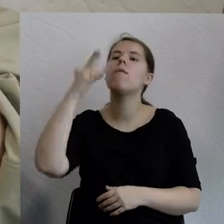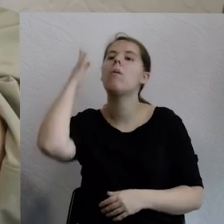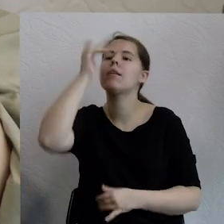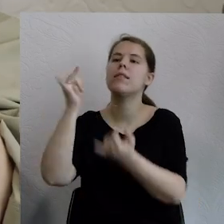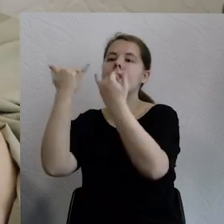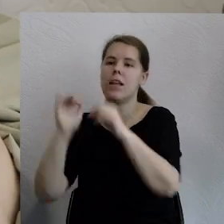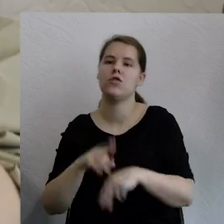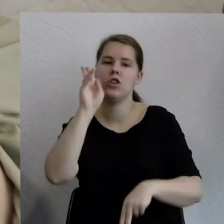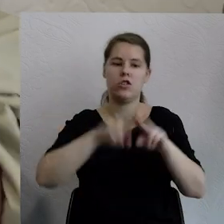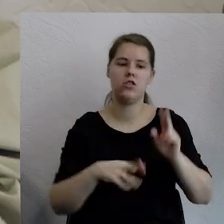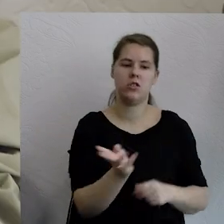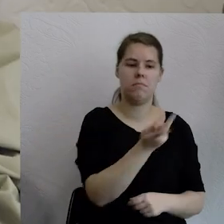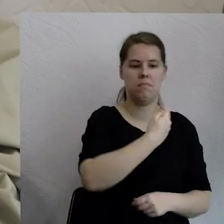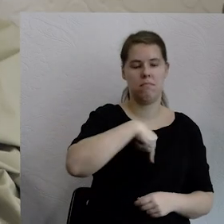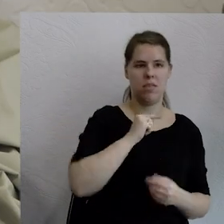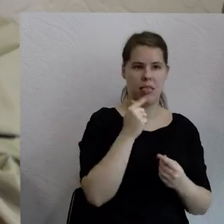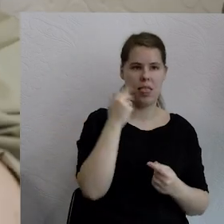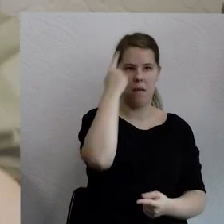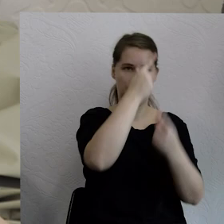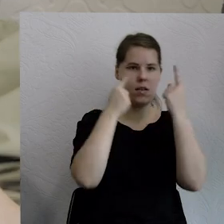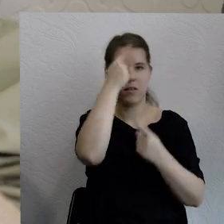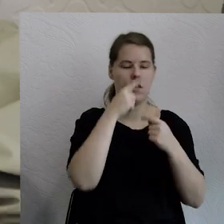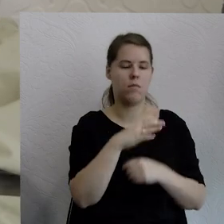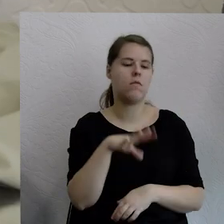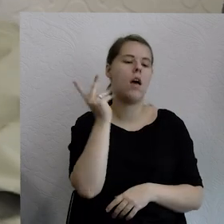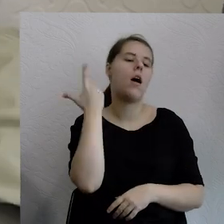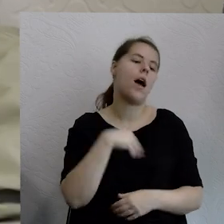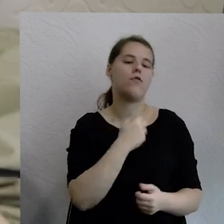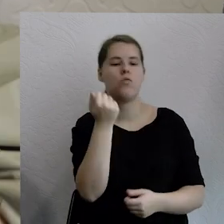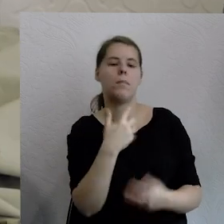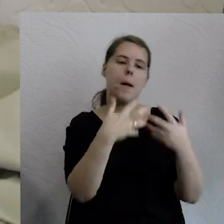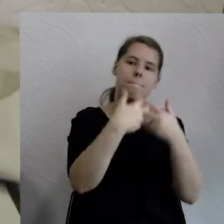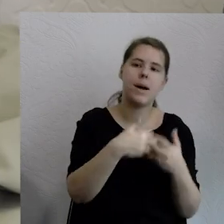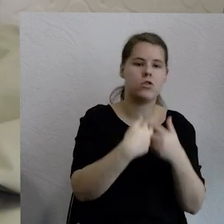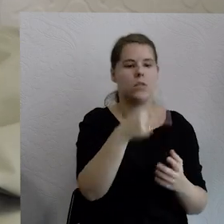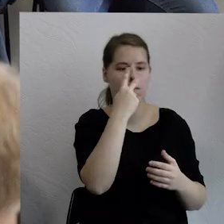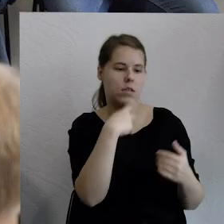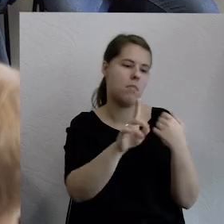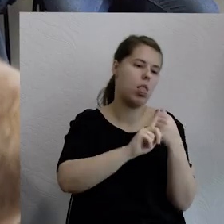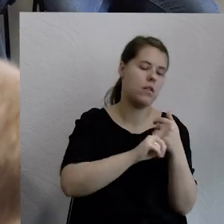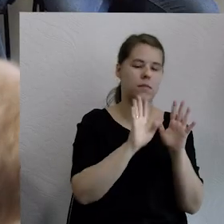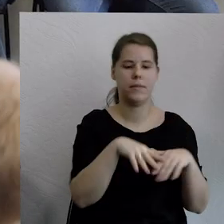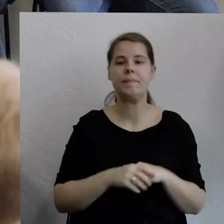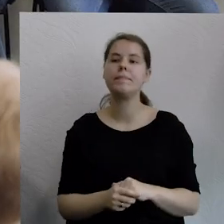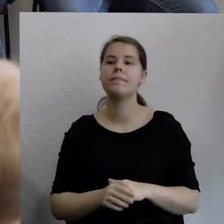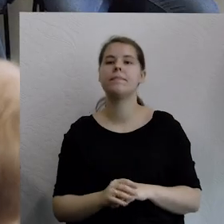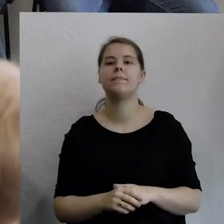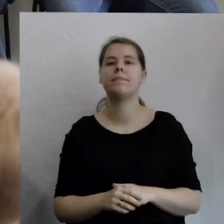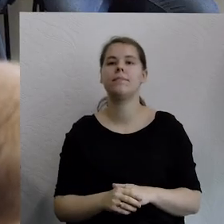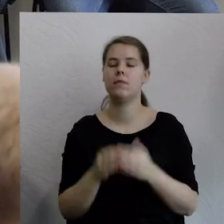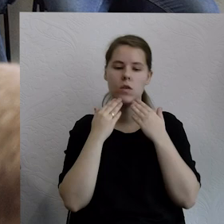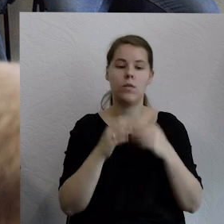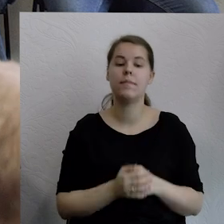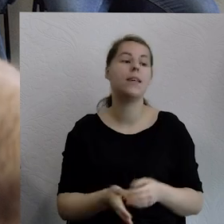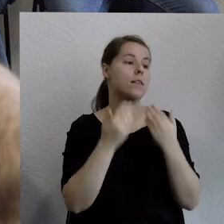umysł myśli, tylko też sprawdzają, jak algorytm widzi to, do niego wkładamy i też odbijają te wizje z nim. Dzięki. Dzięki. To ja